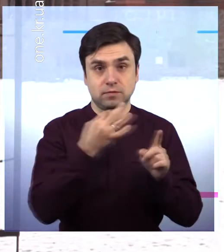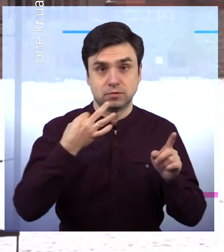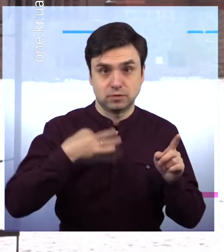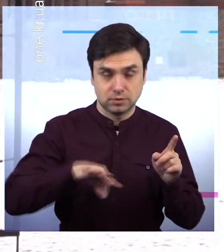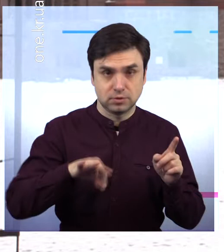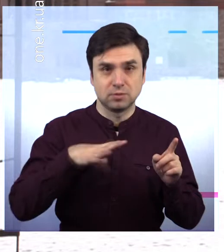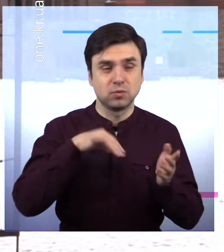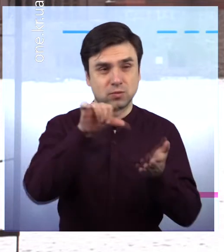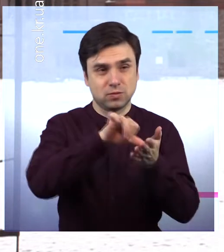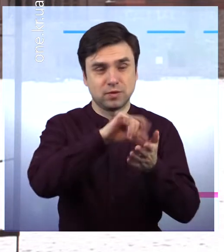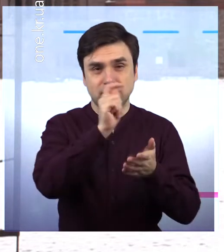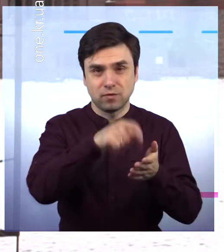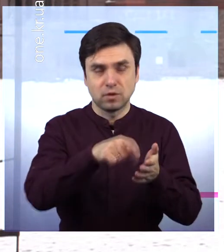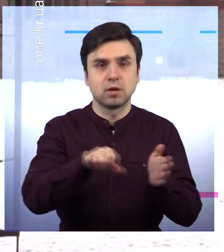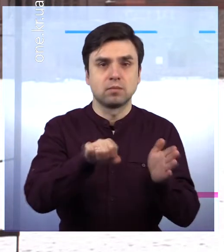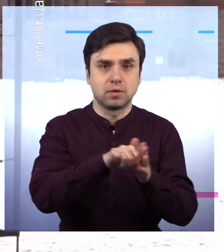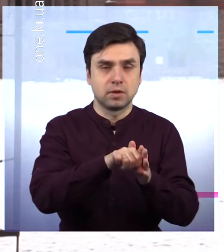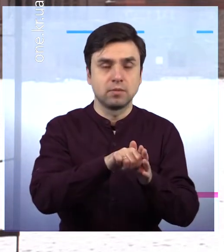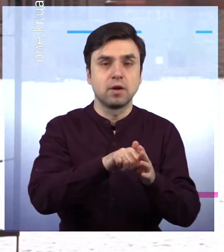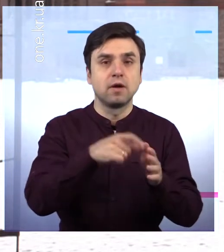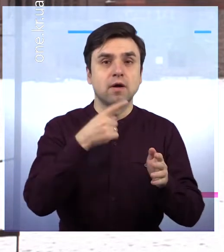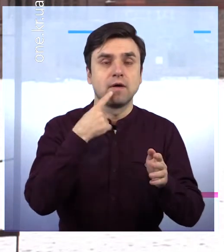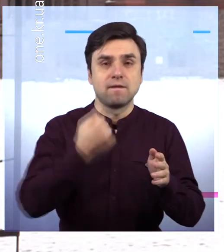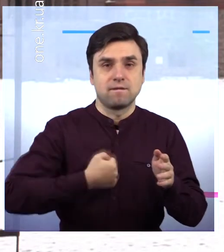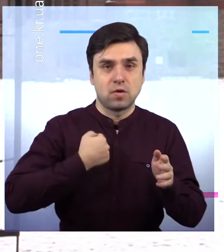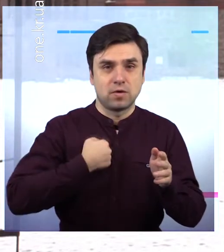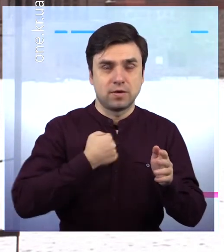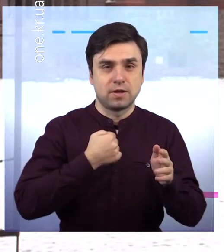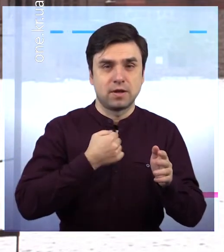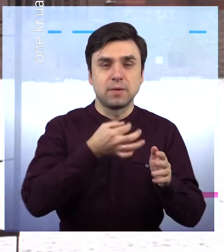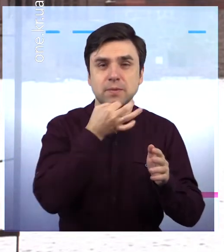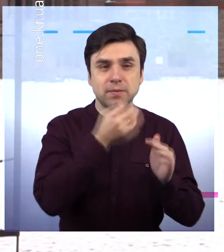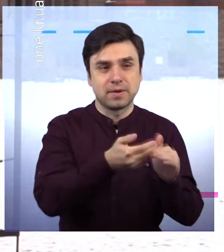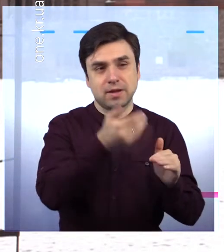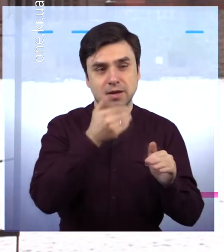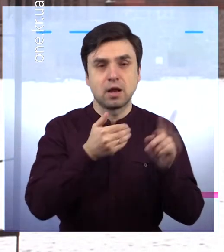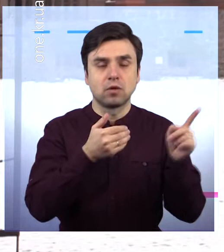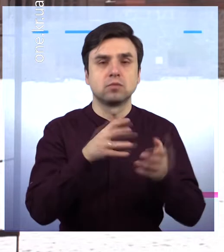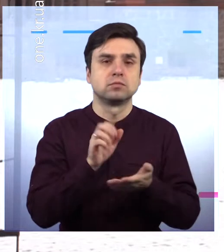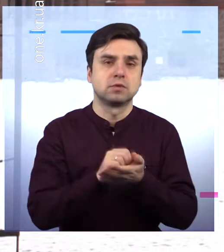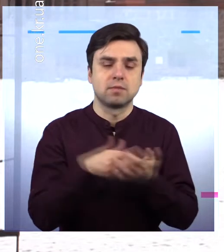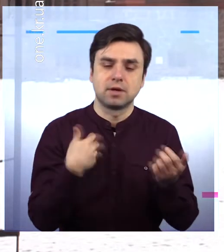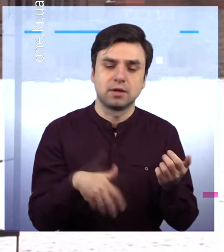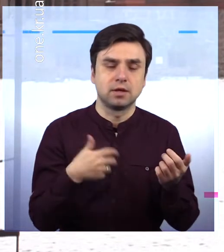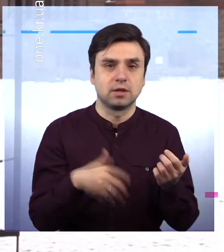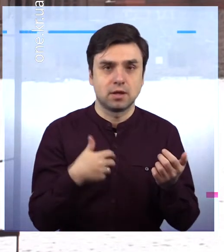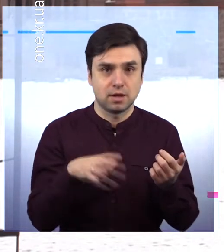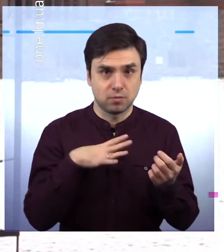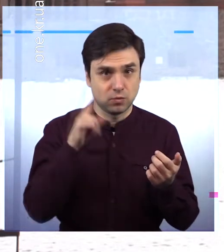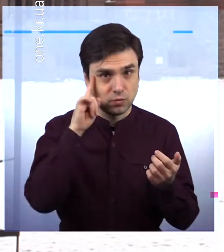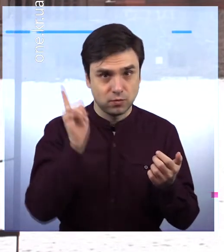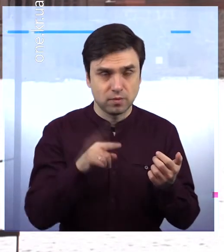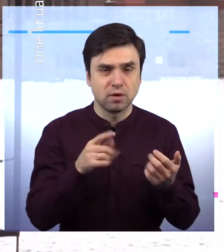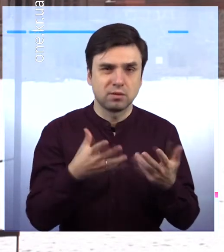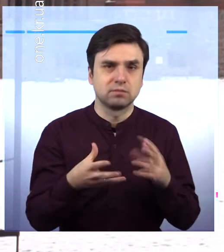Він більше не грав на гітарі. Гітара його стояла вдома і чекала. Ми всі чекали, що він когато